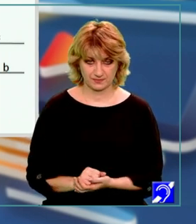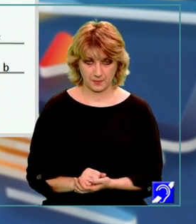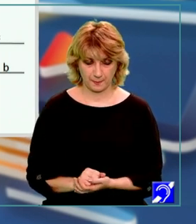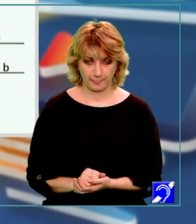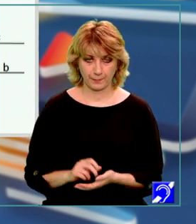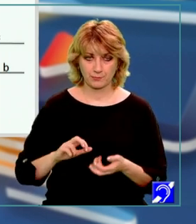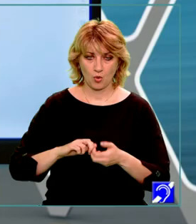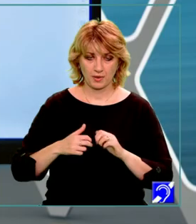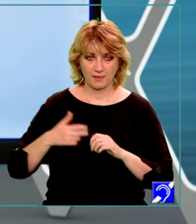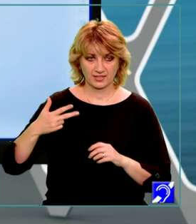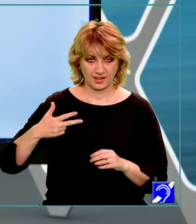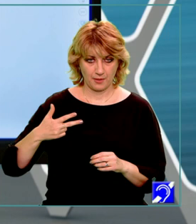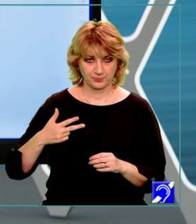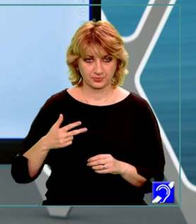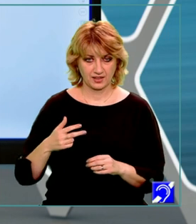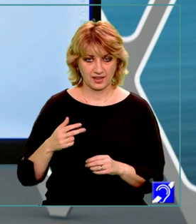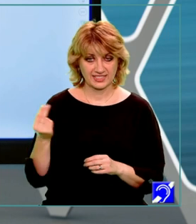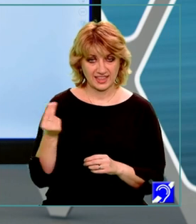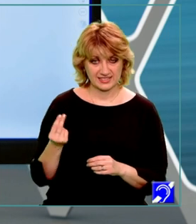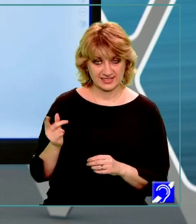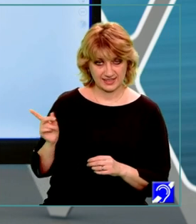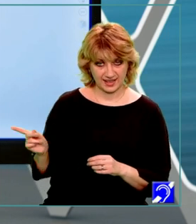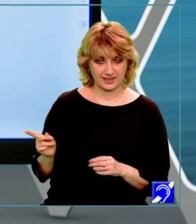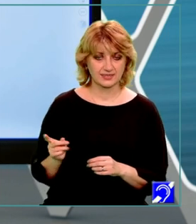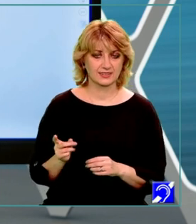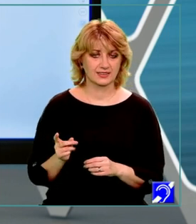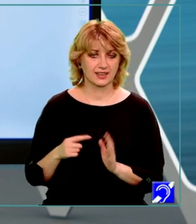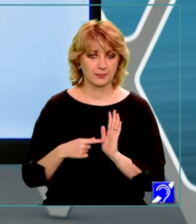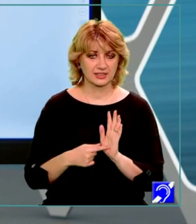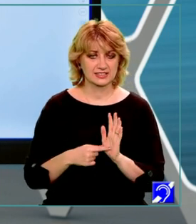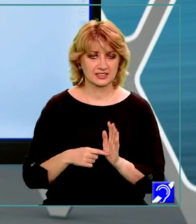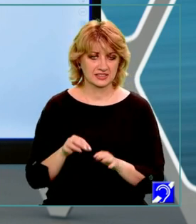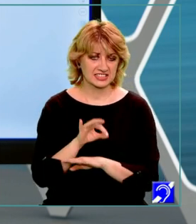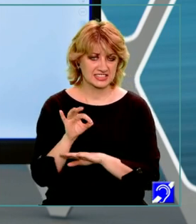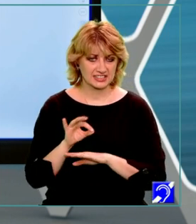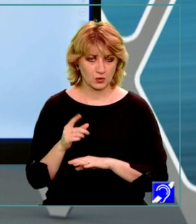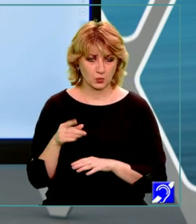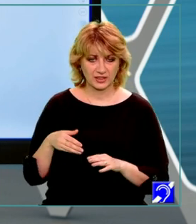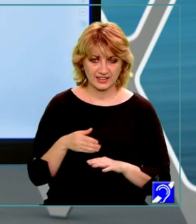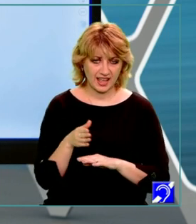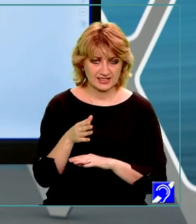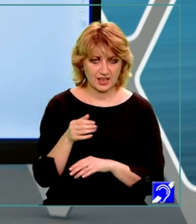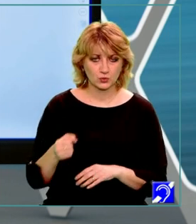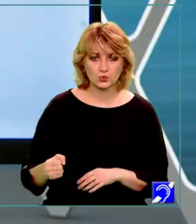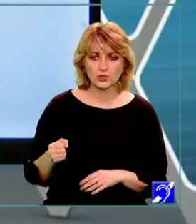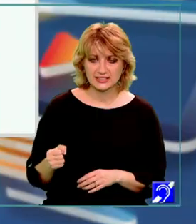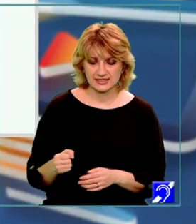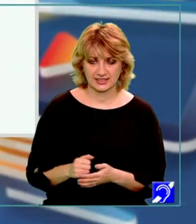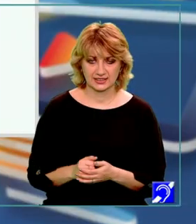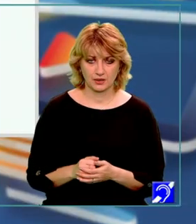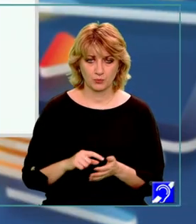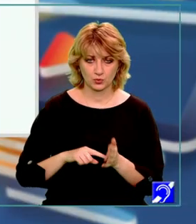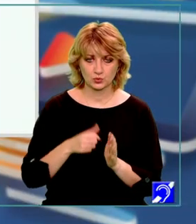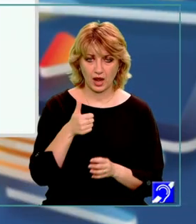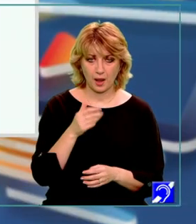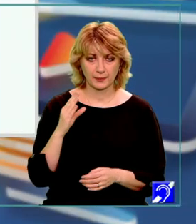Problema 3. Figura alăturată reprezintă schița unui traseu turistic. Punctele A, B